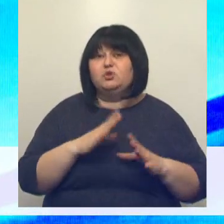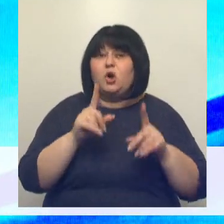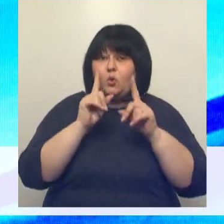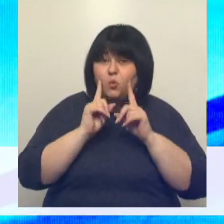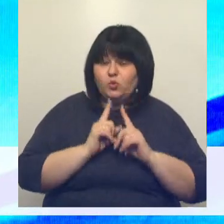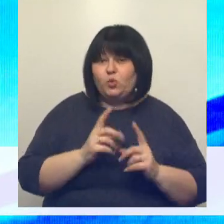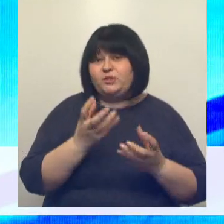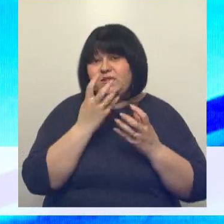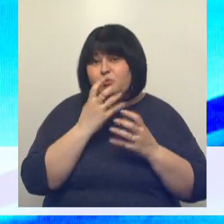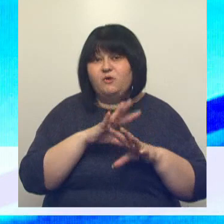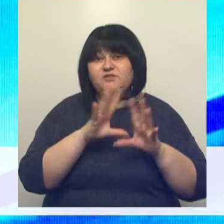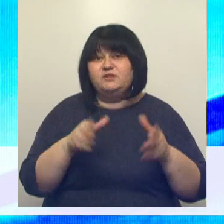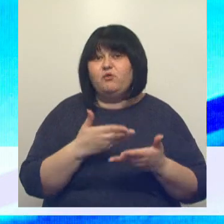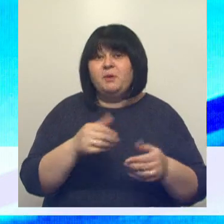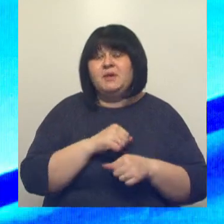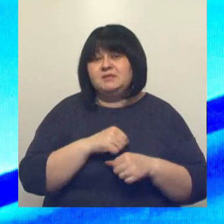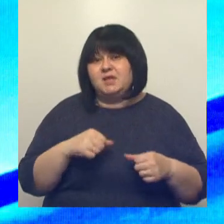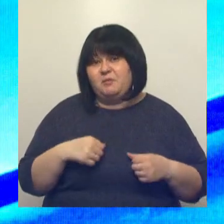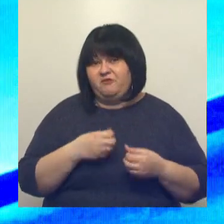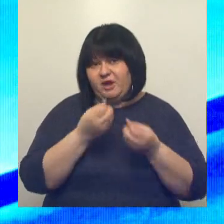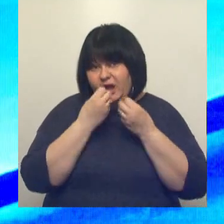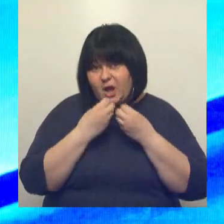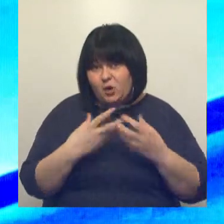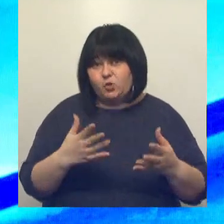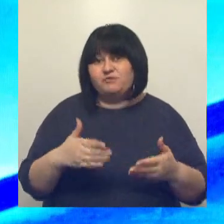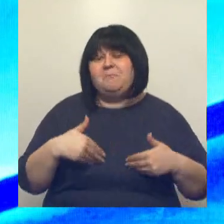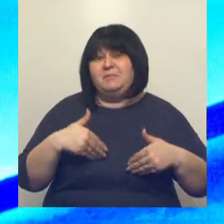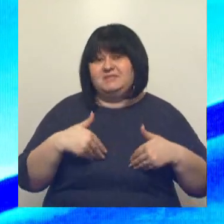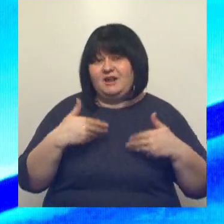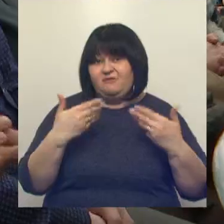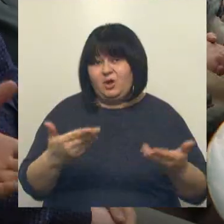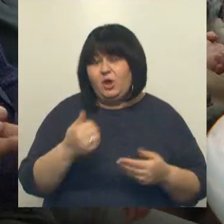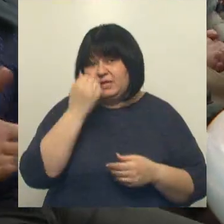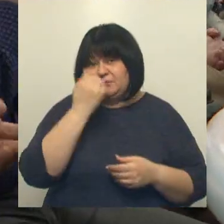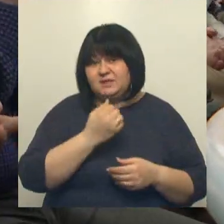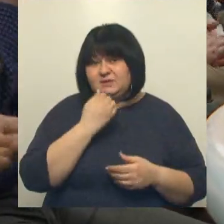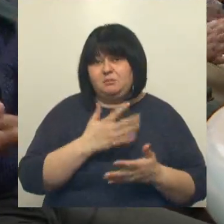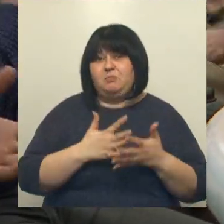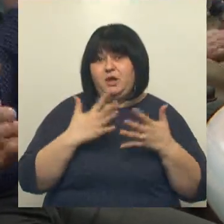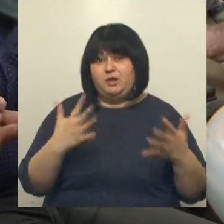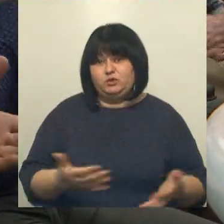тепло. Всего вам самого хорошего. Поздравляю. Спасибо большое.